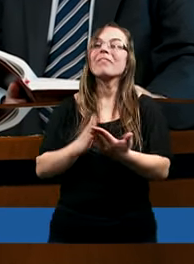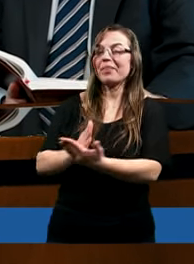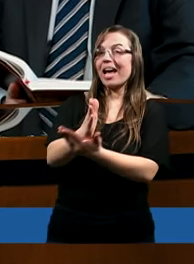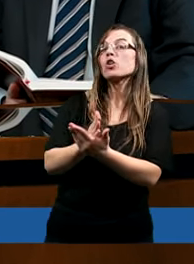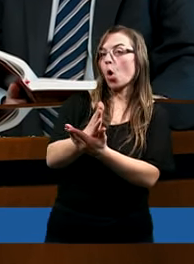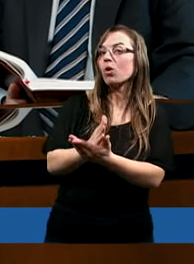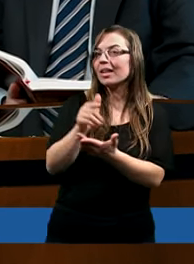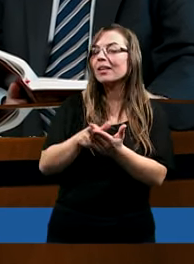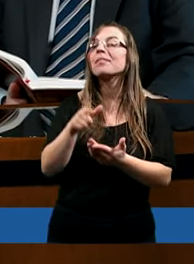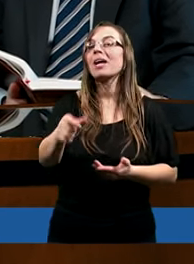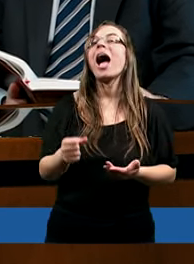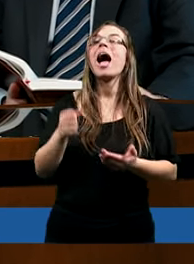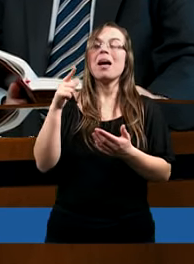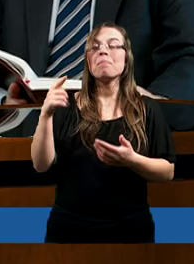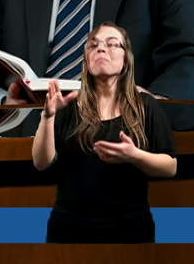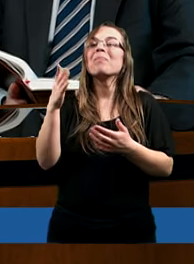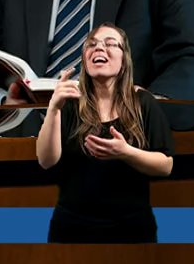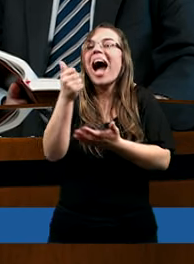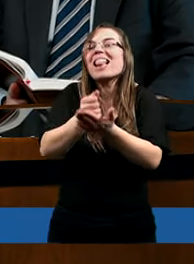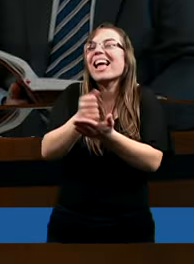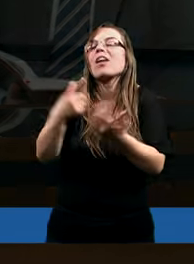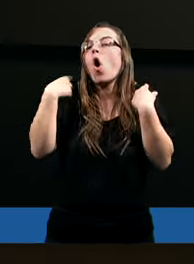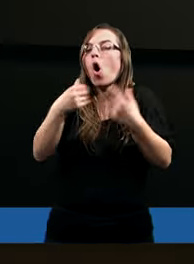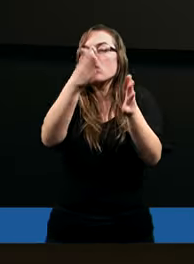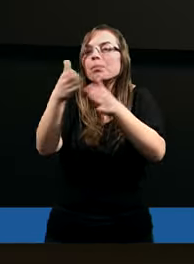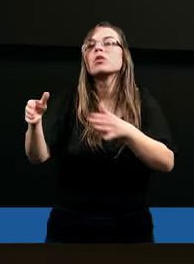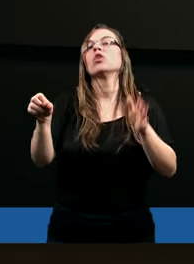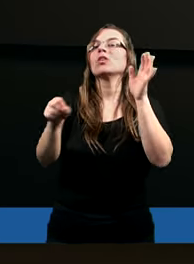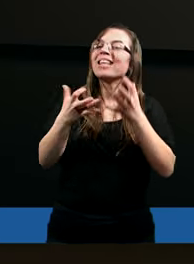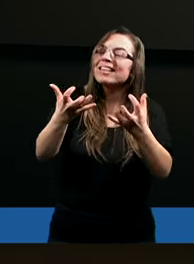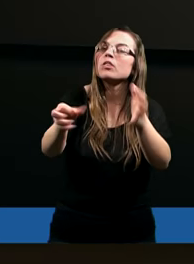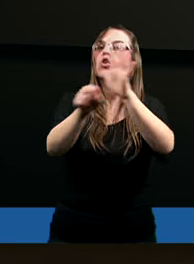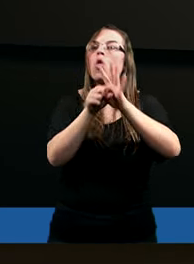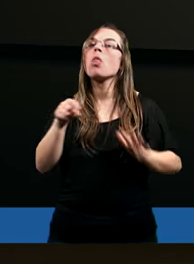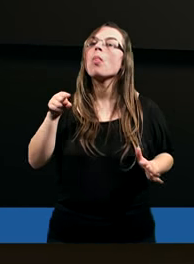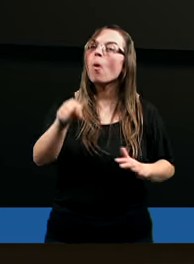wierzących, adresatów weselcie się z tego,